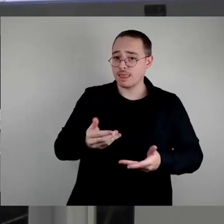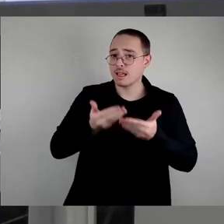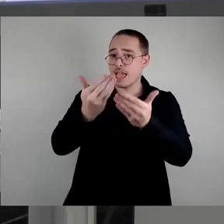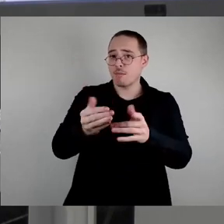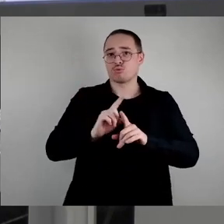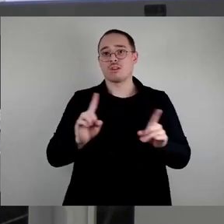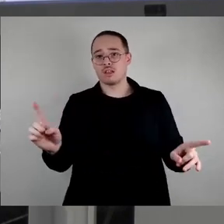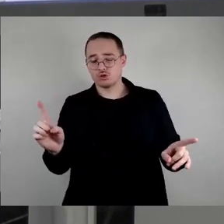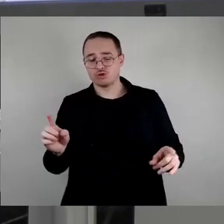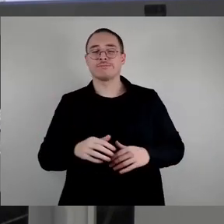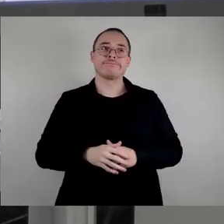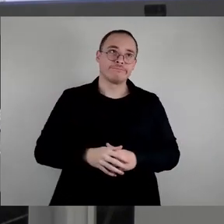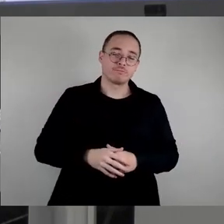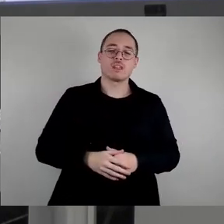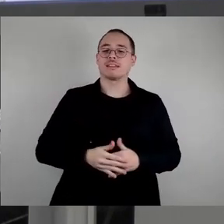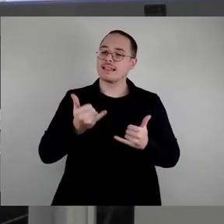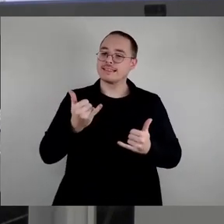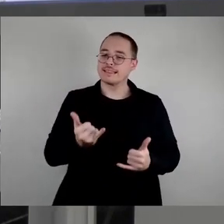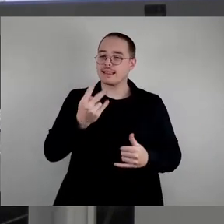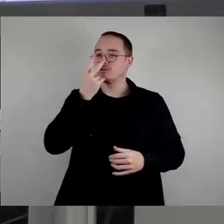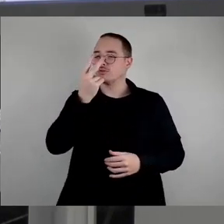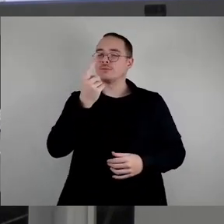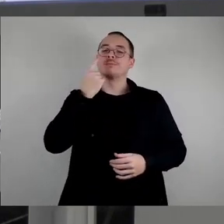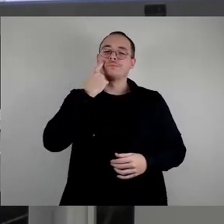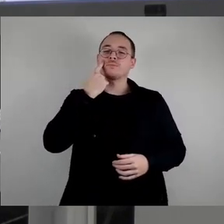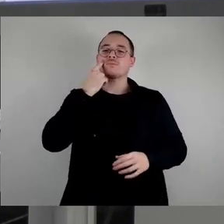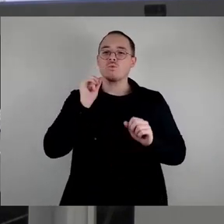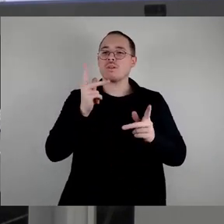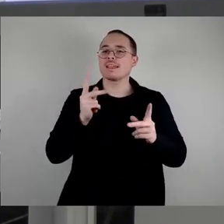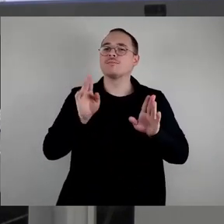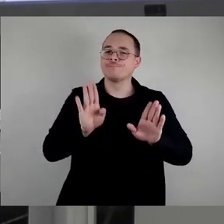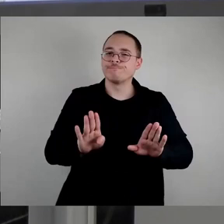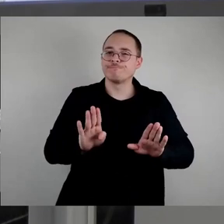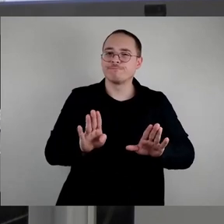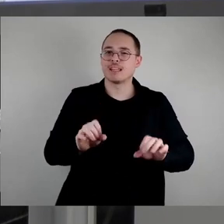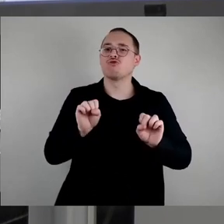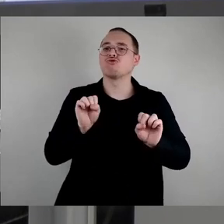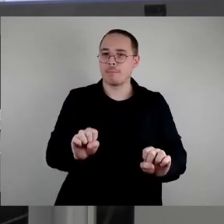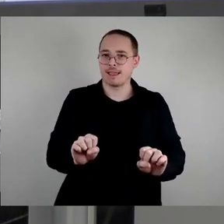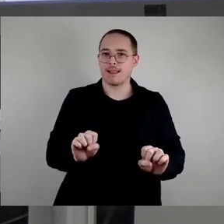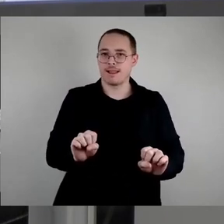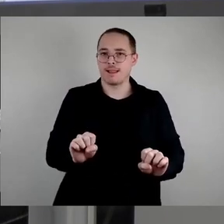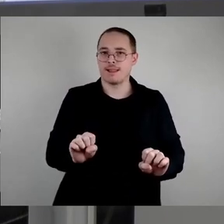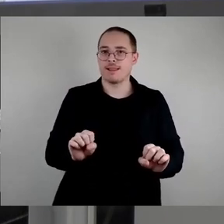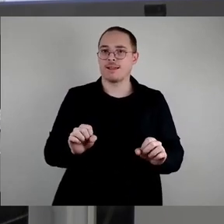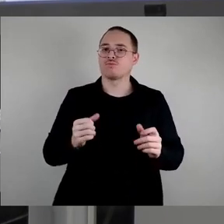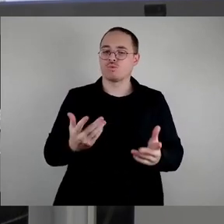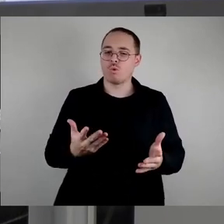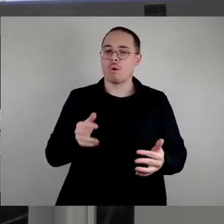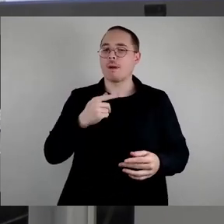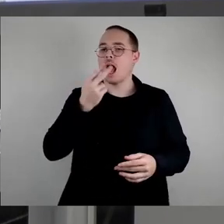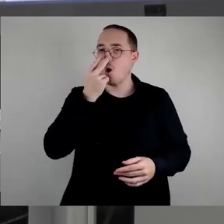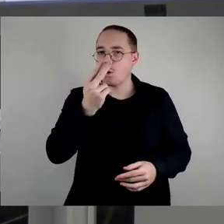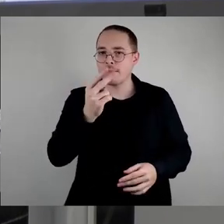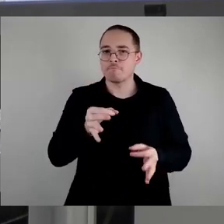sinnvoll, solide und mit Augenmaß zu wirtschaften. Ich bitte darum, dass wir dann punktweise abstimmen.